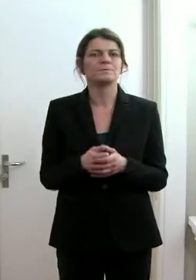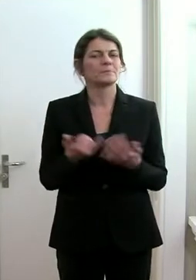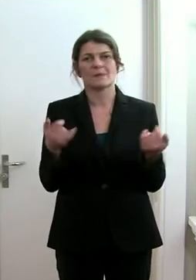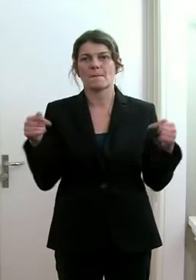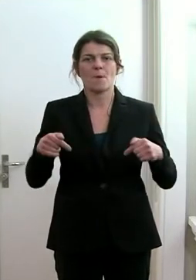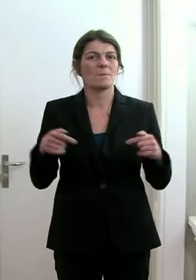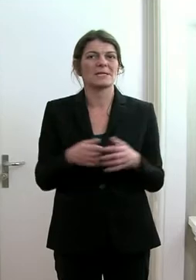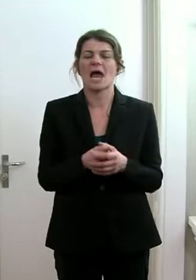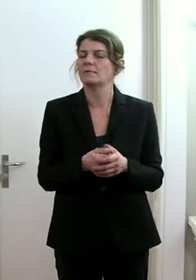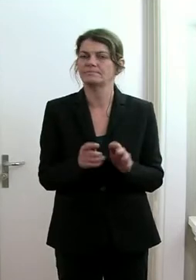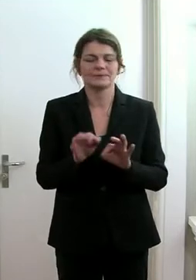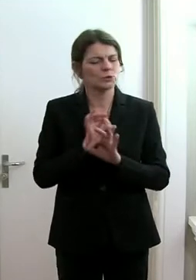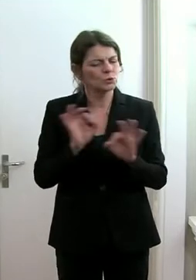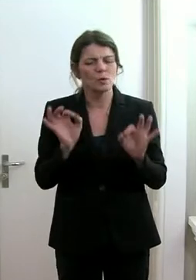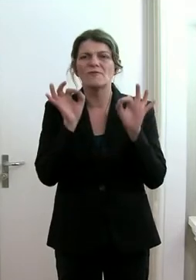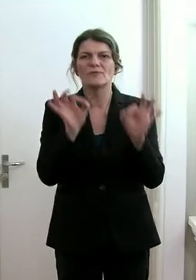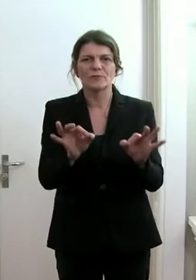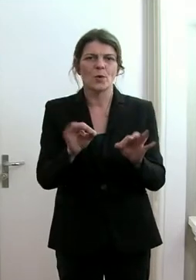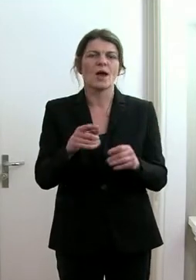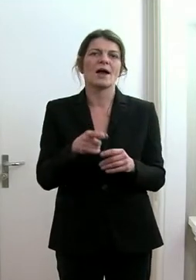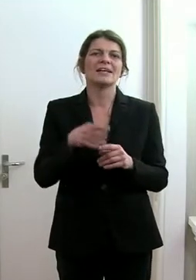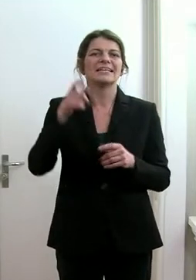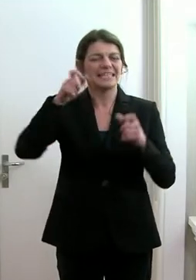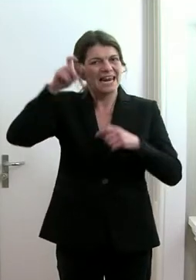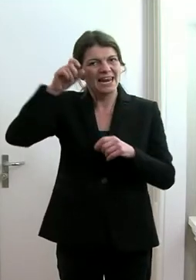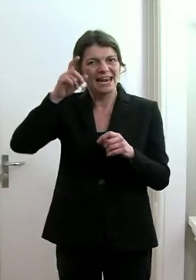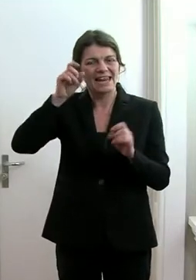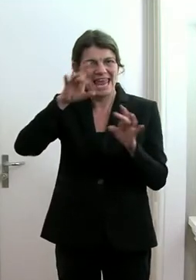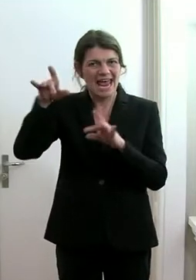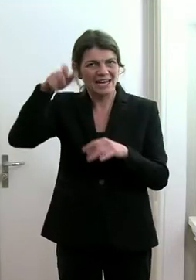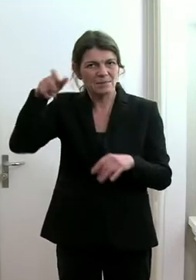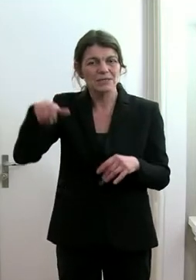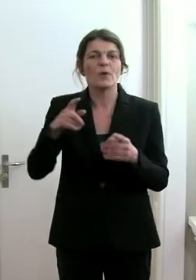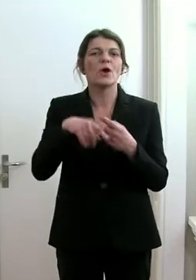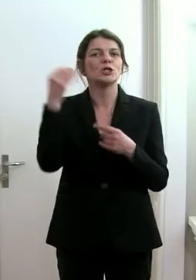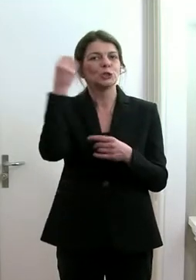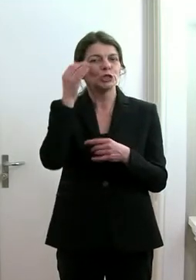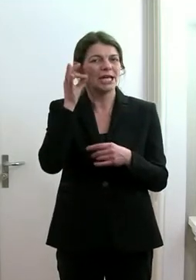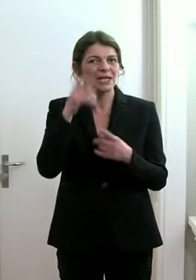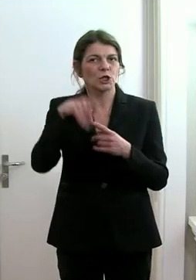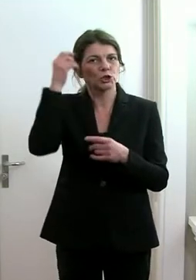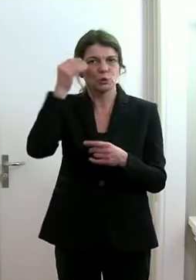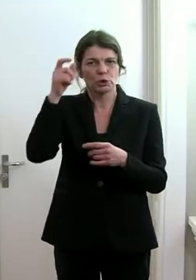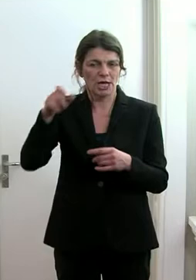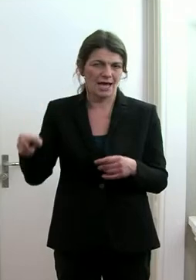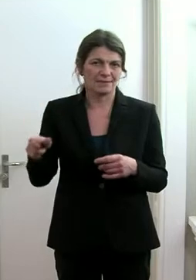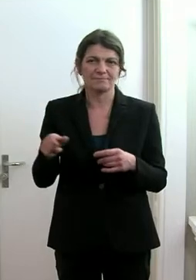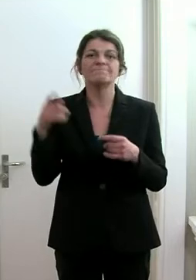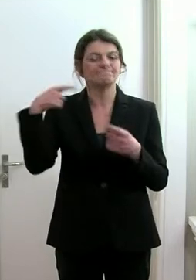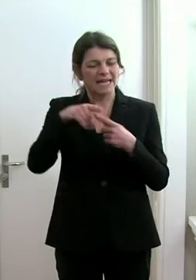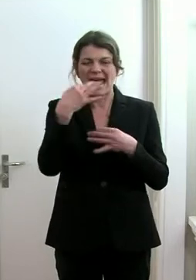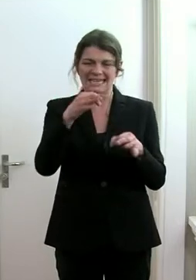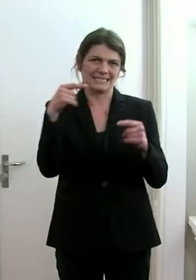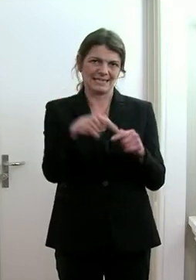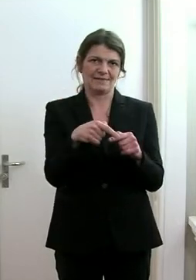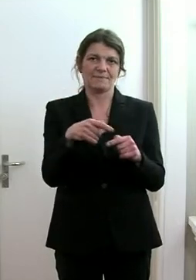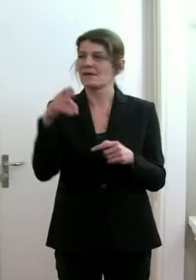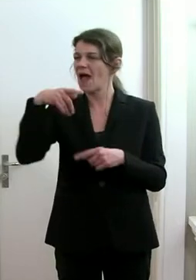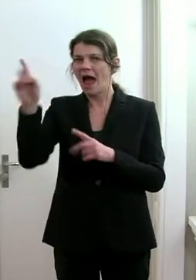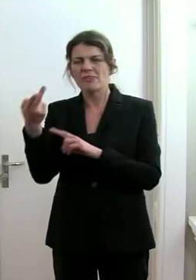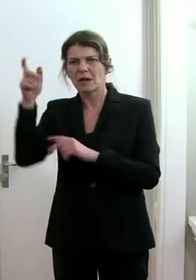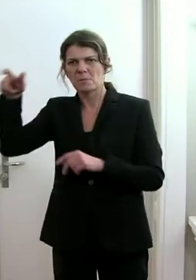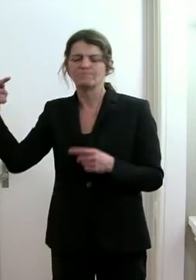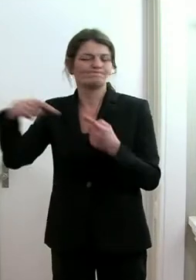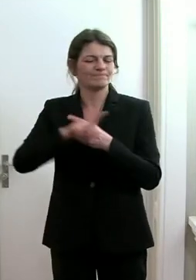derzeit ausschliesslich für die Verpflegung von Lehrpersonen, Schülerinnen und Schülern ausgerichtet sind. Dann haben